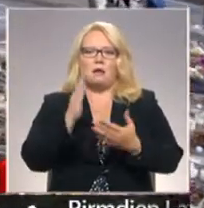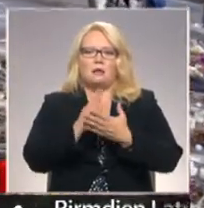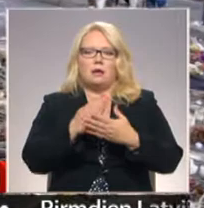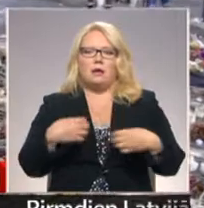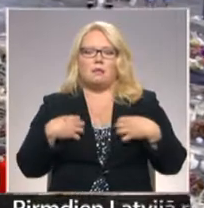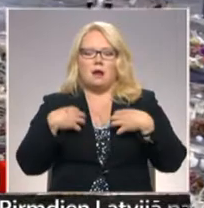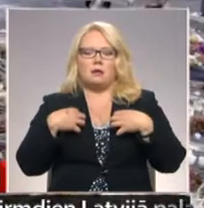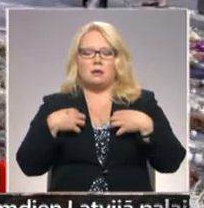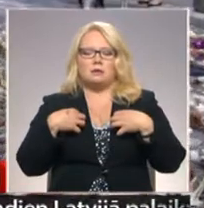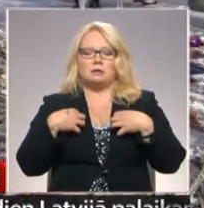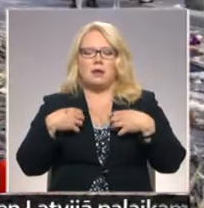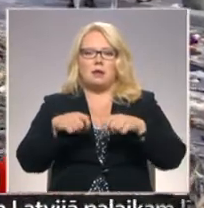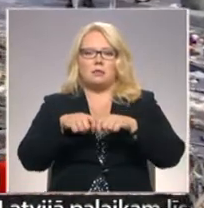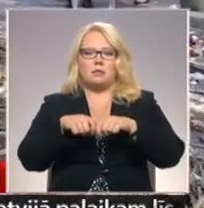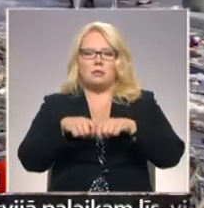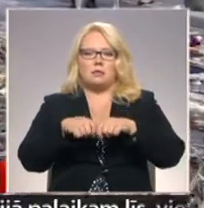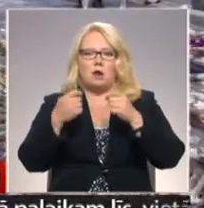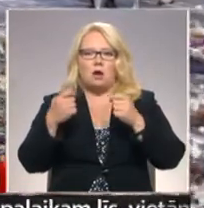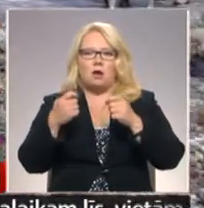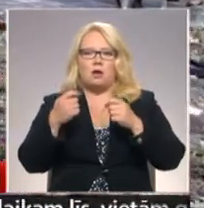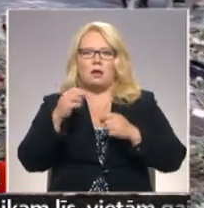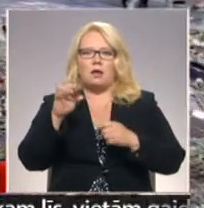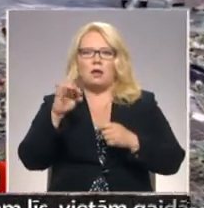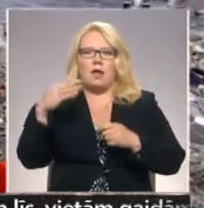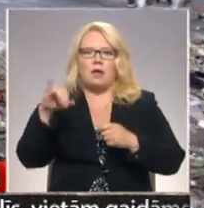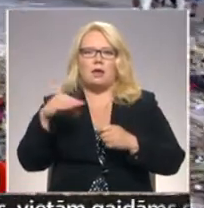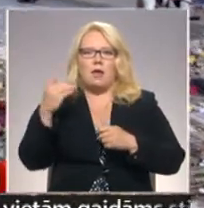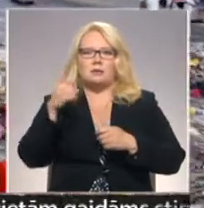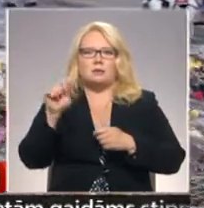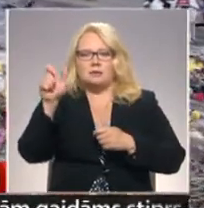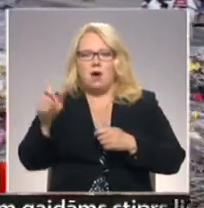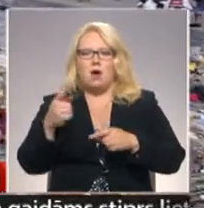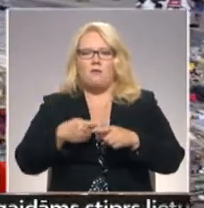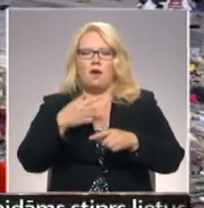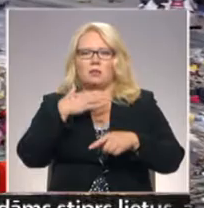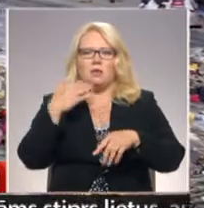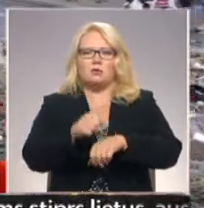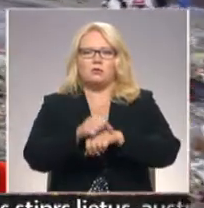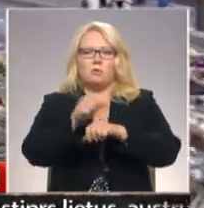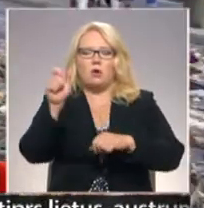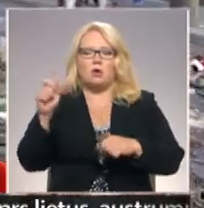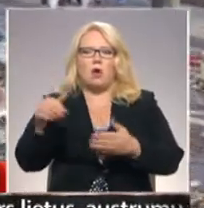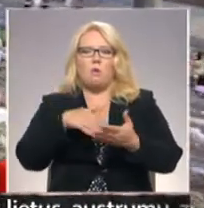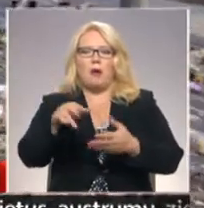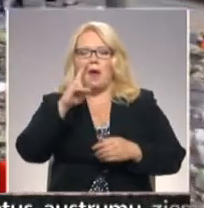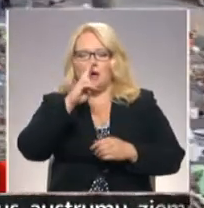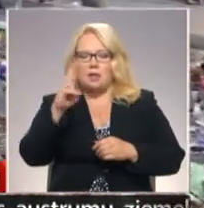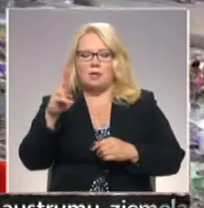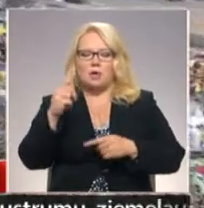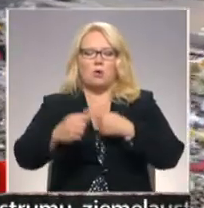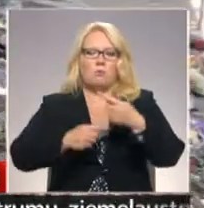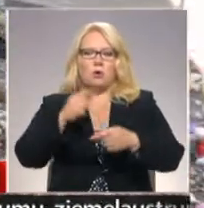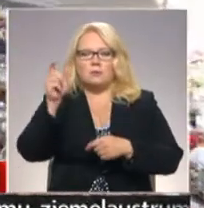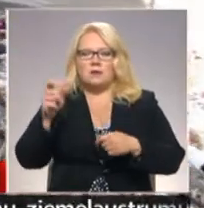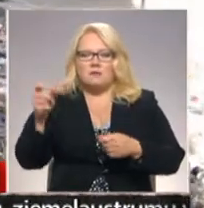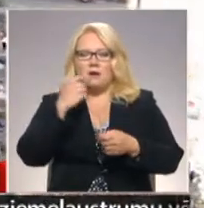traģiski traumēta Hezera heiesa un vēl vairāki protestētāji ir pagājusi nedēļu. Redzam, šeit jau projām cilvēki